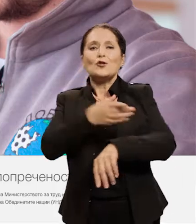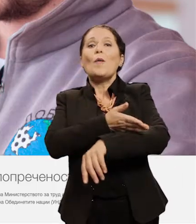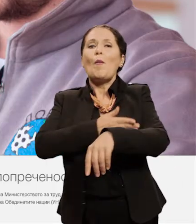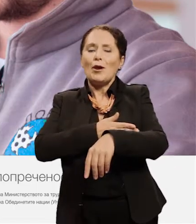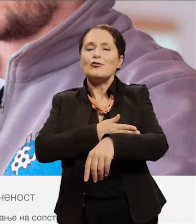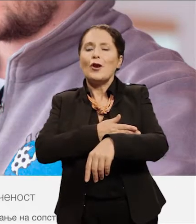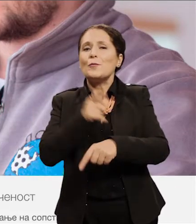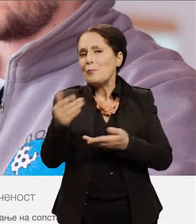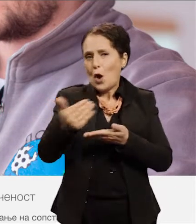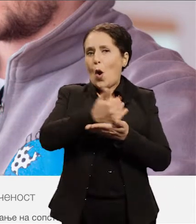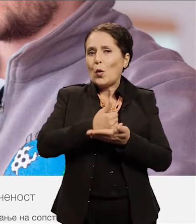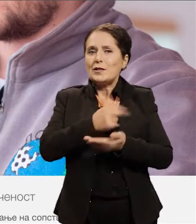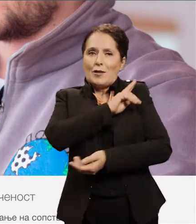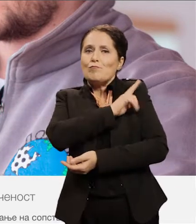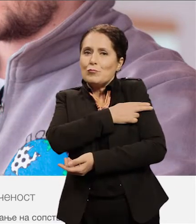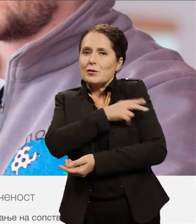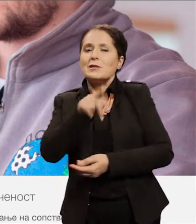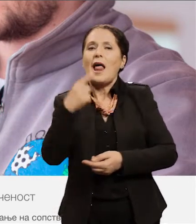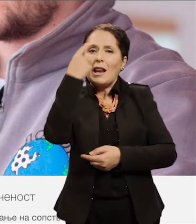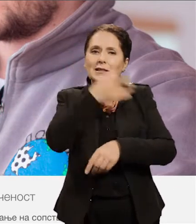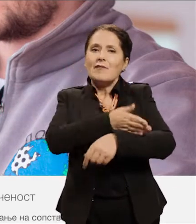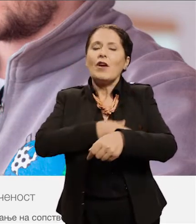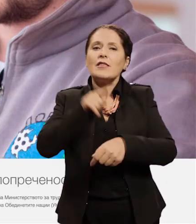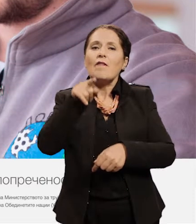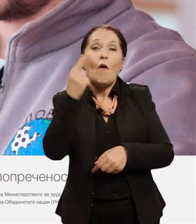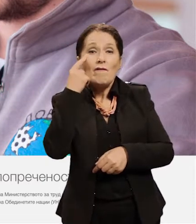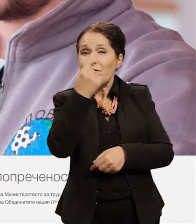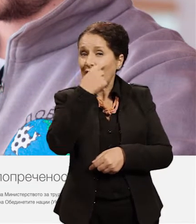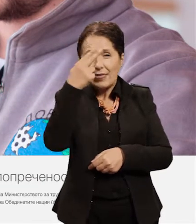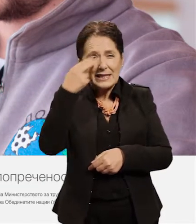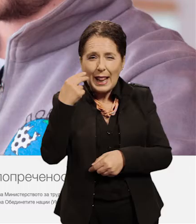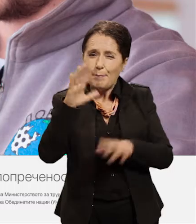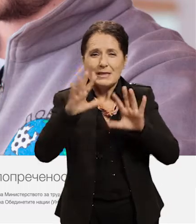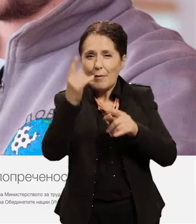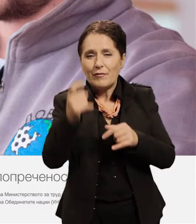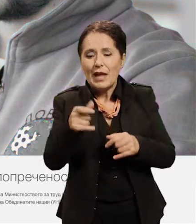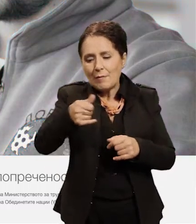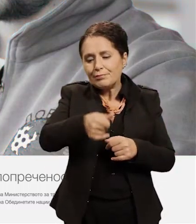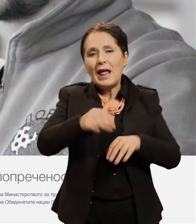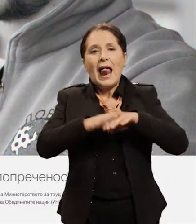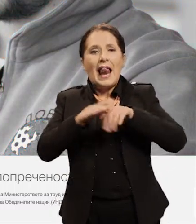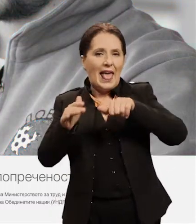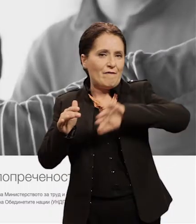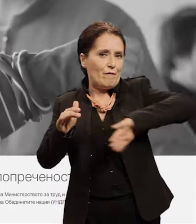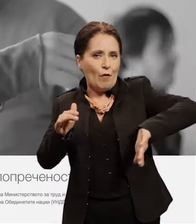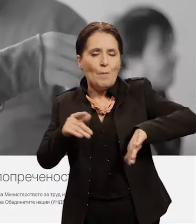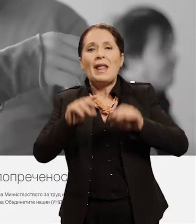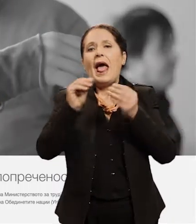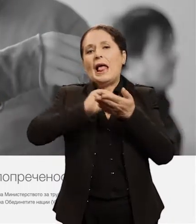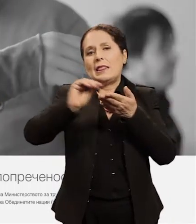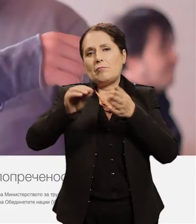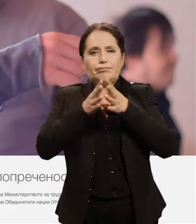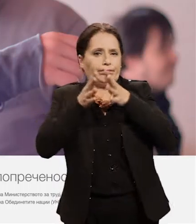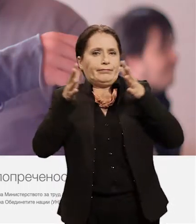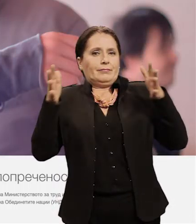Галеријата. Во делот «Најчести прашања» ке ги најдете кратките и концизни одговори за сите сегменти во процесот.